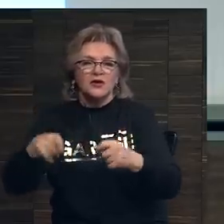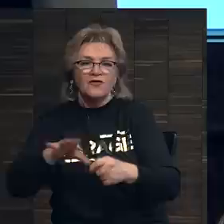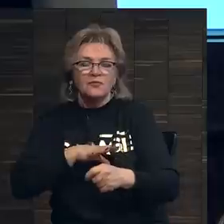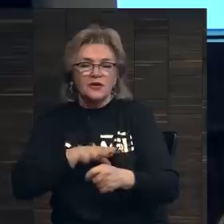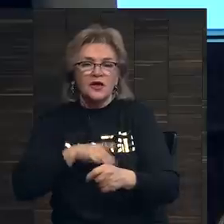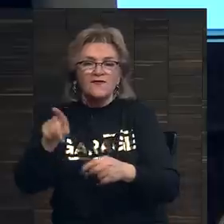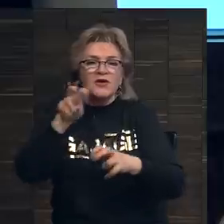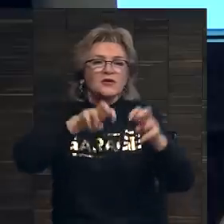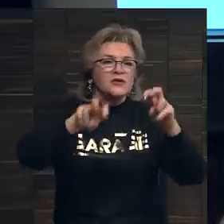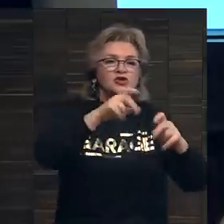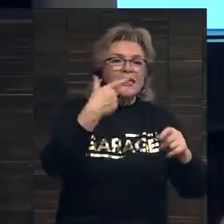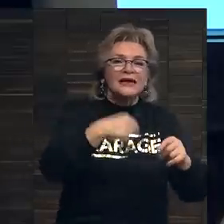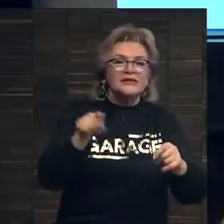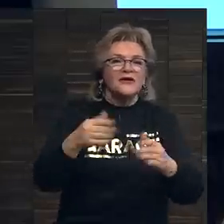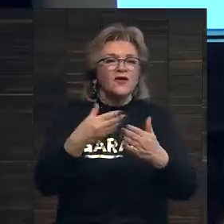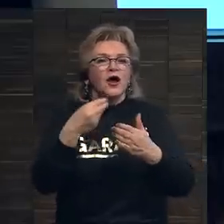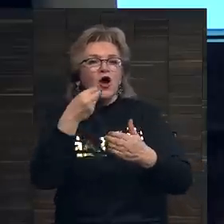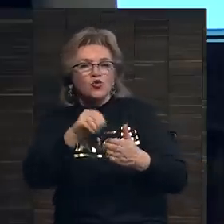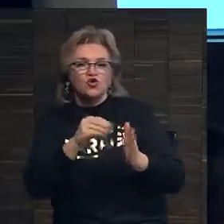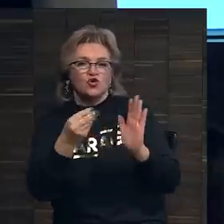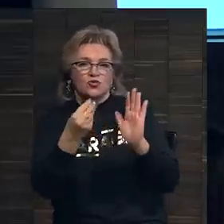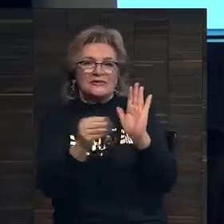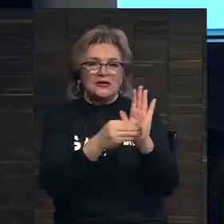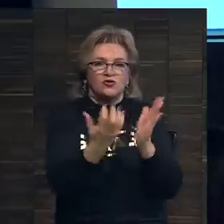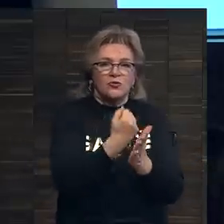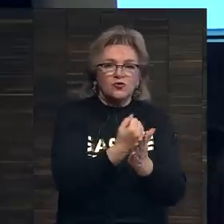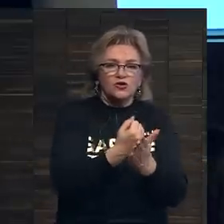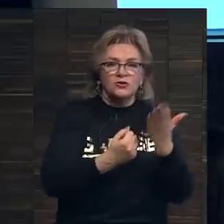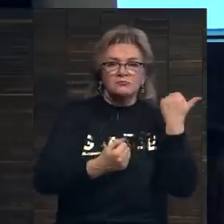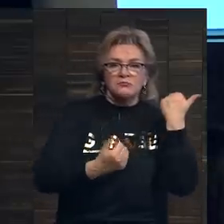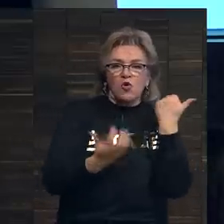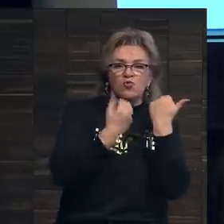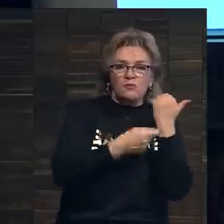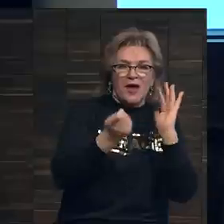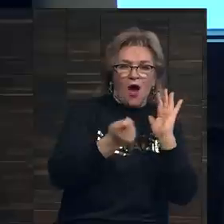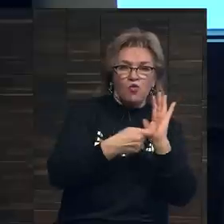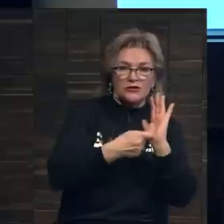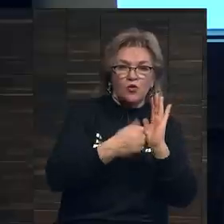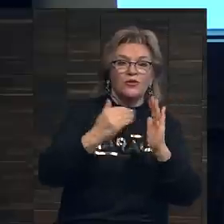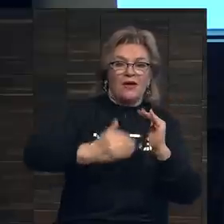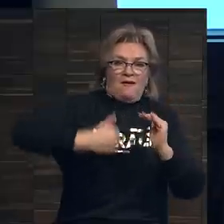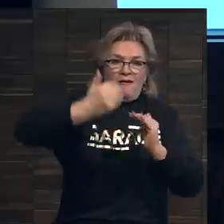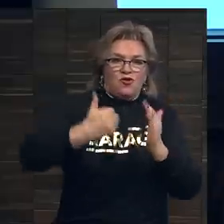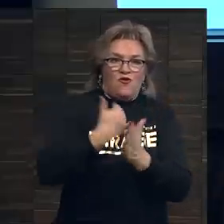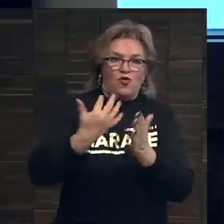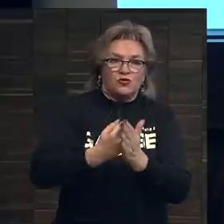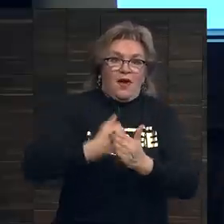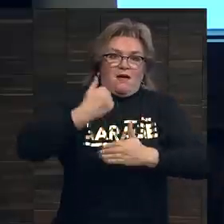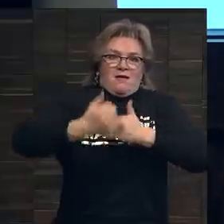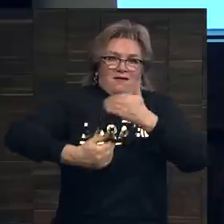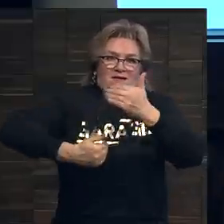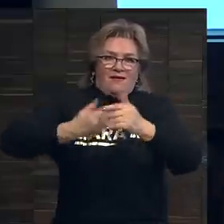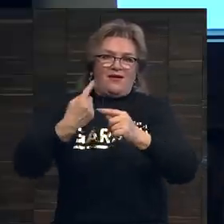вы ищете, где вы получите лучшую цену. Предыдущий успех аукциона создает новый успех, что и создает нам